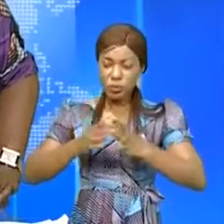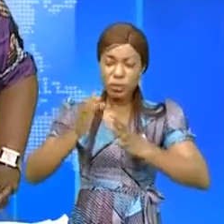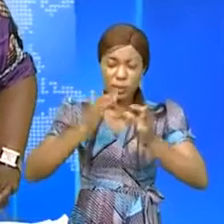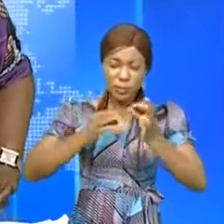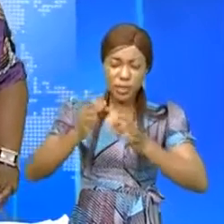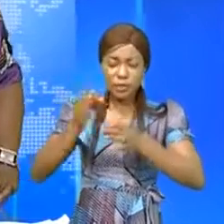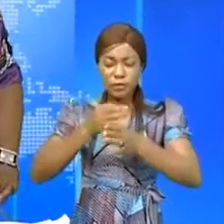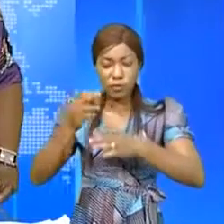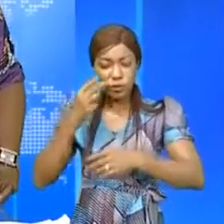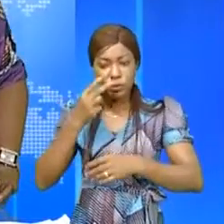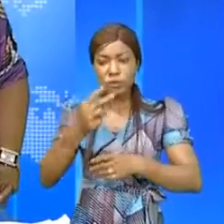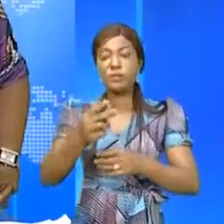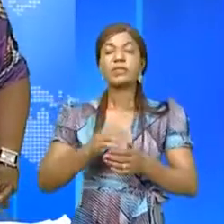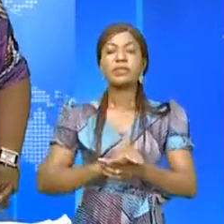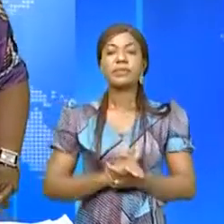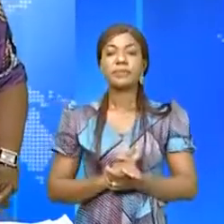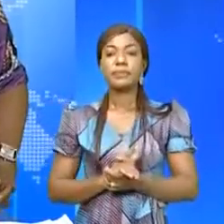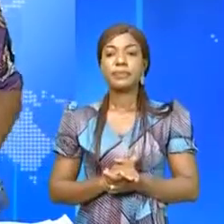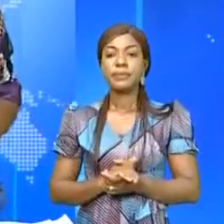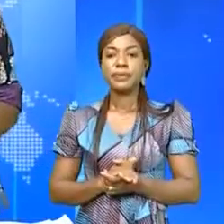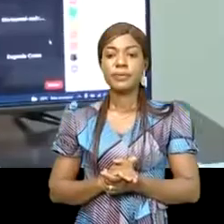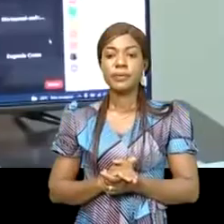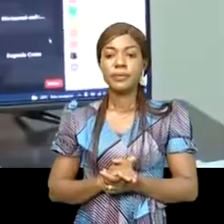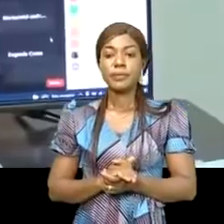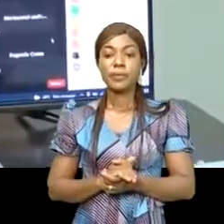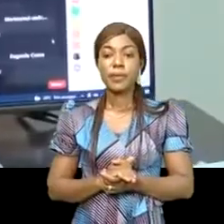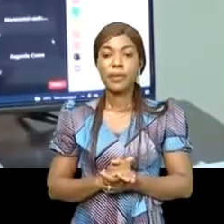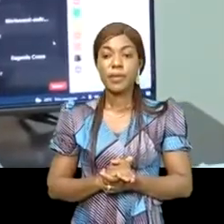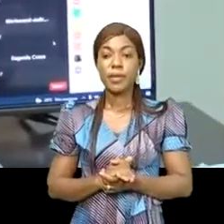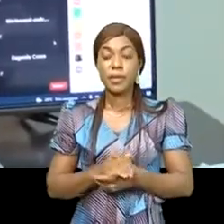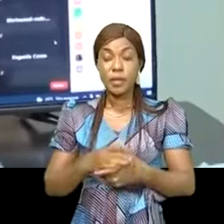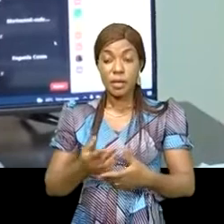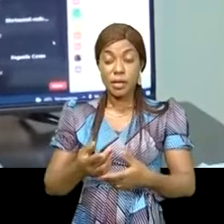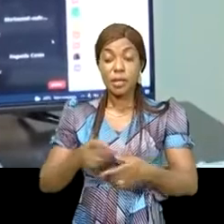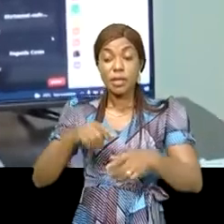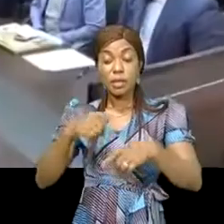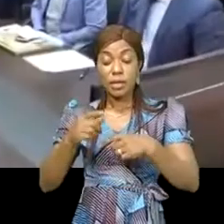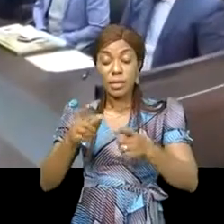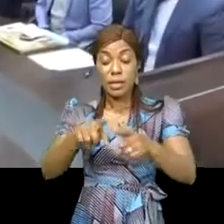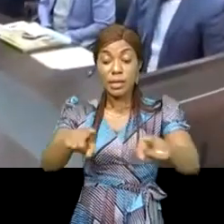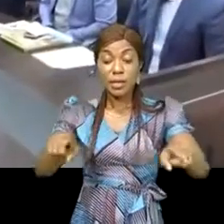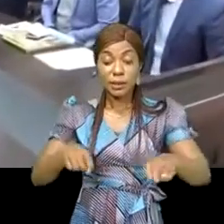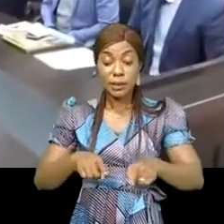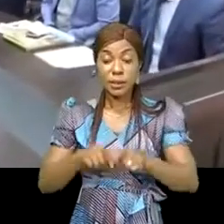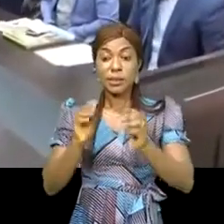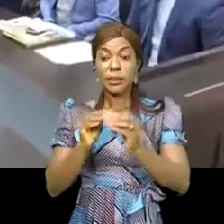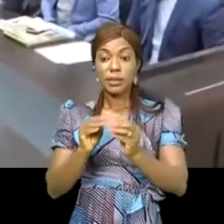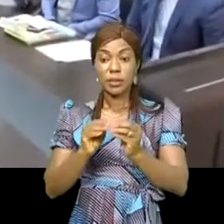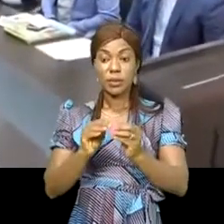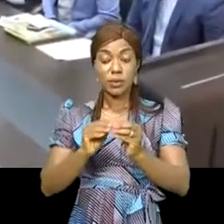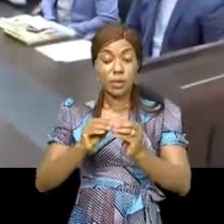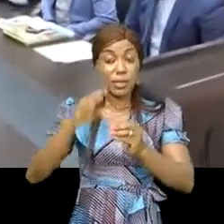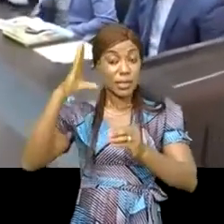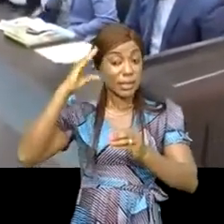commentaire de Cédric Kénina. C'est à partir de la salle des réunions que les experts du ministère de la formation